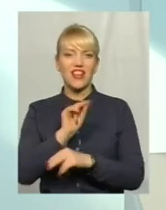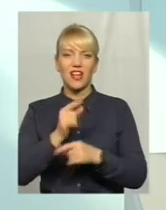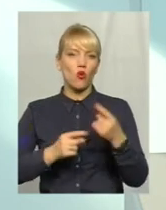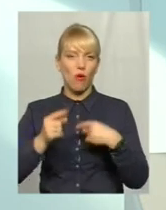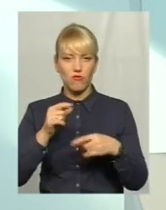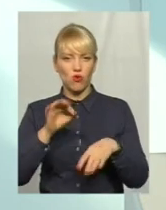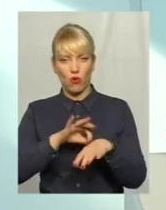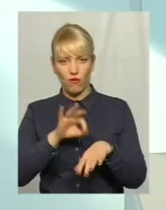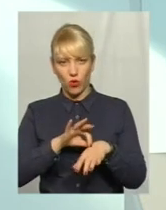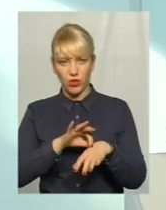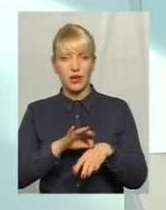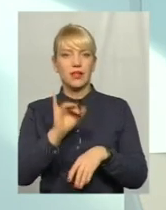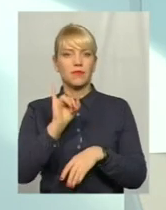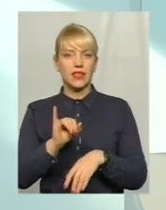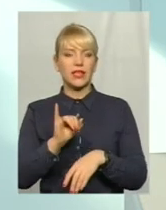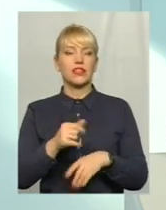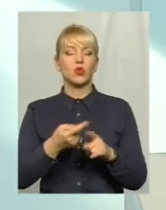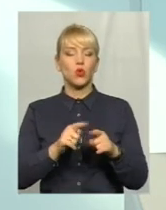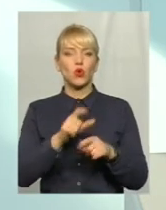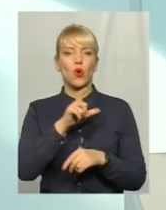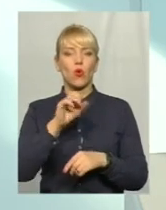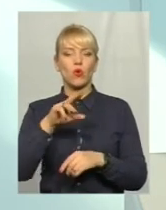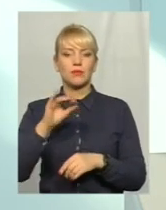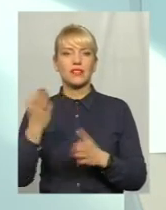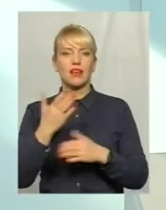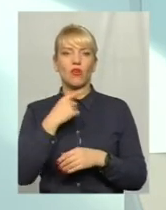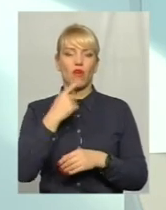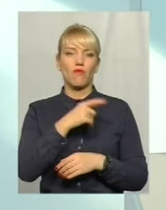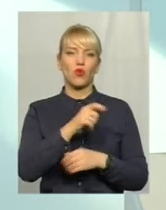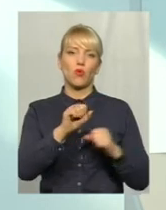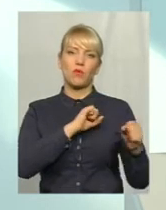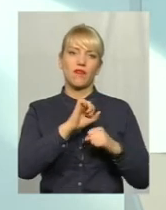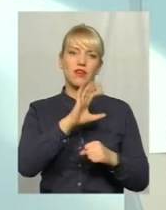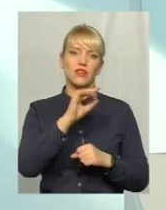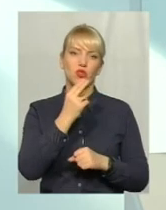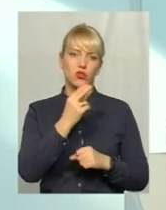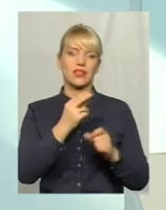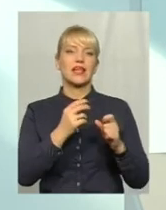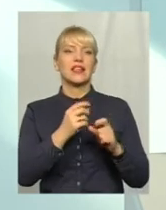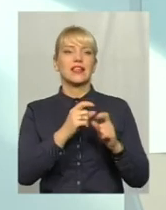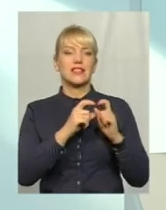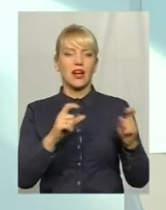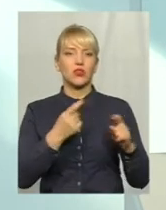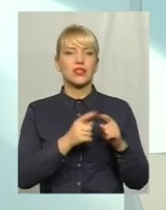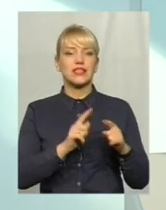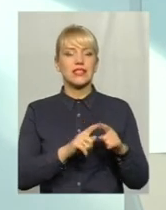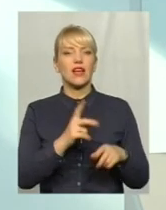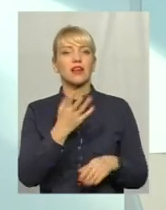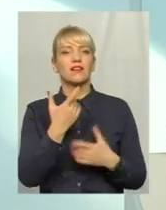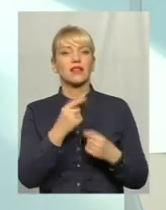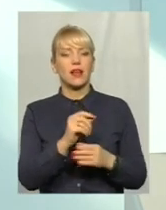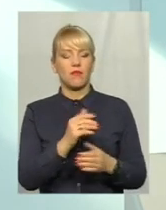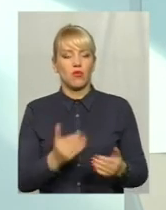І той хоспіс, про який веде мова управління соцзахисту, це заход, в якому доживають одинокі